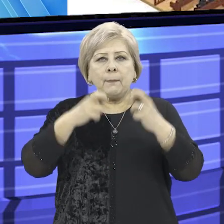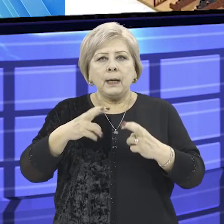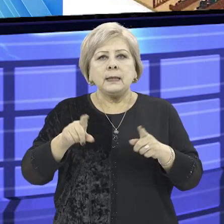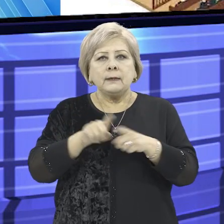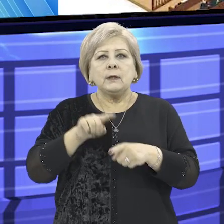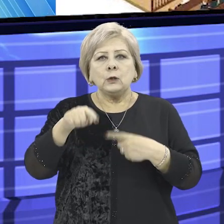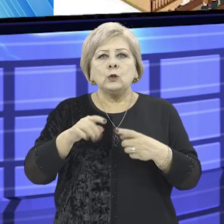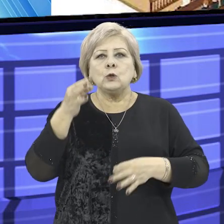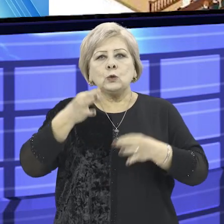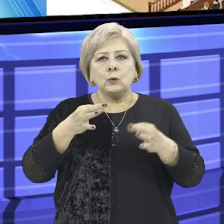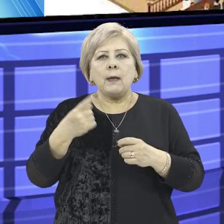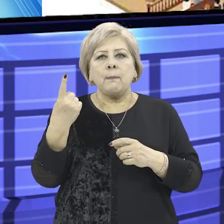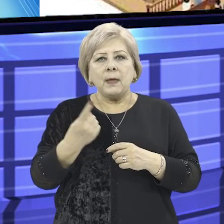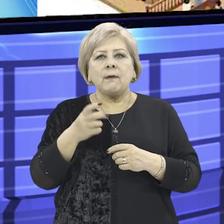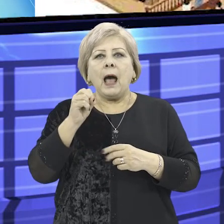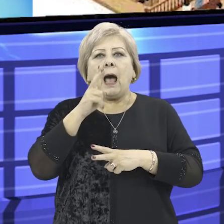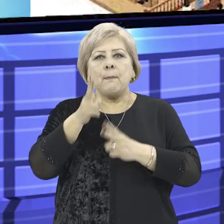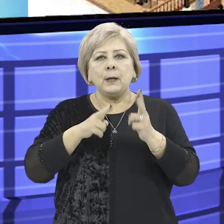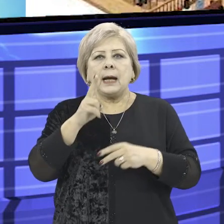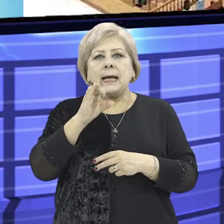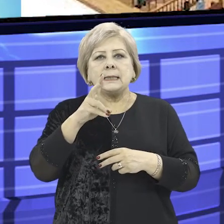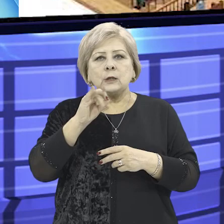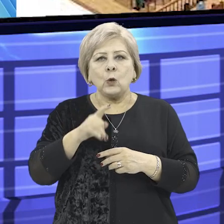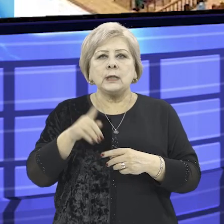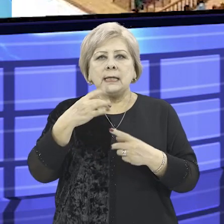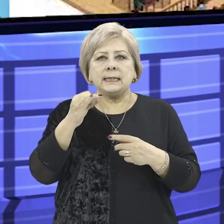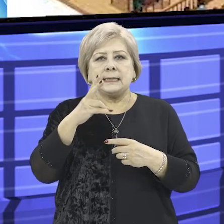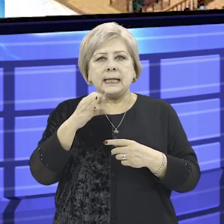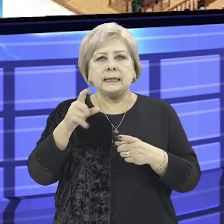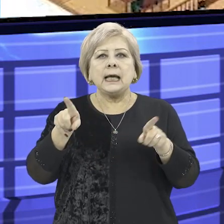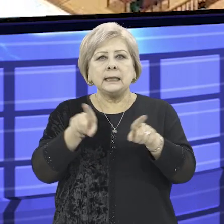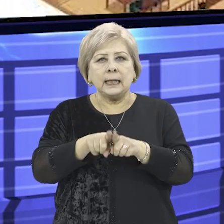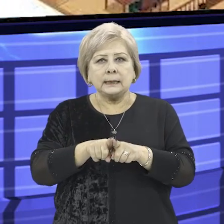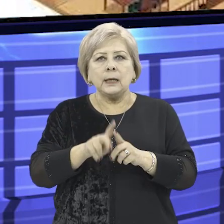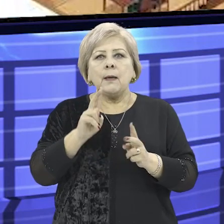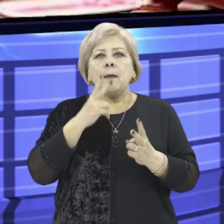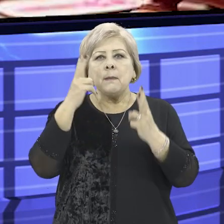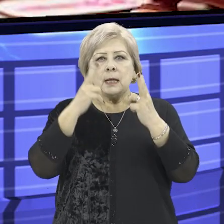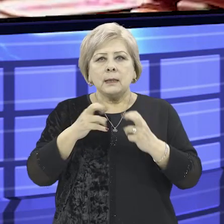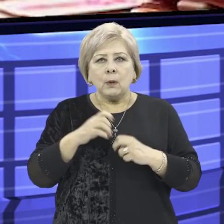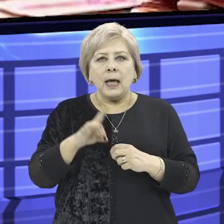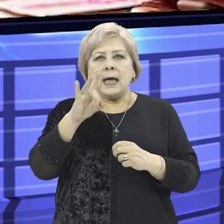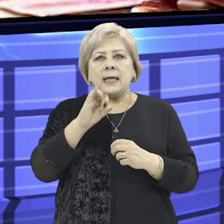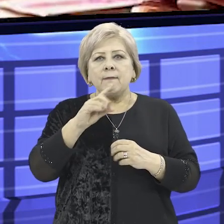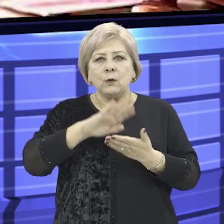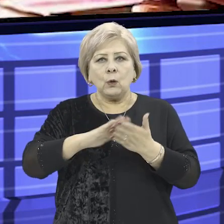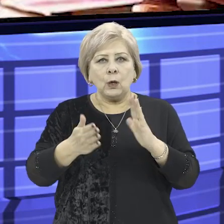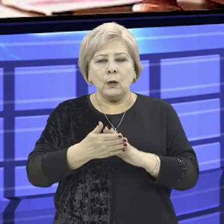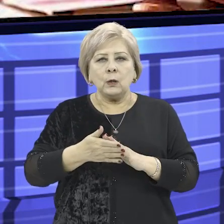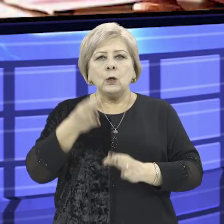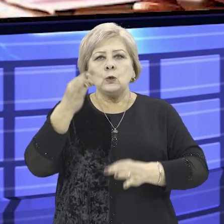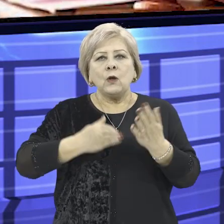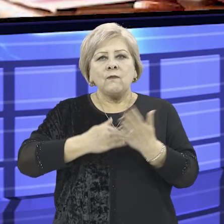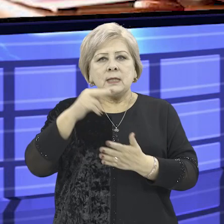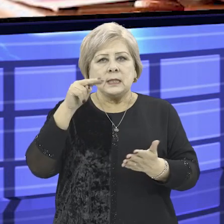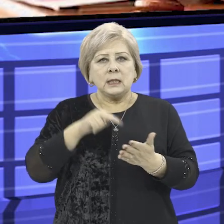в рассмотрении этого дела в суде первой апелляционной или кассационной инстанции, а также при пересмотре дела в ревизионном порядке